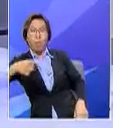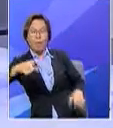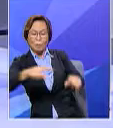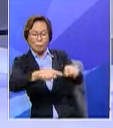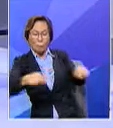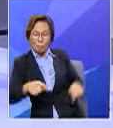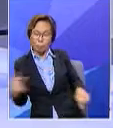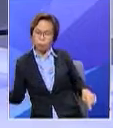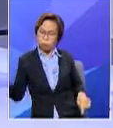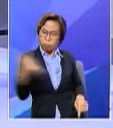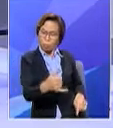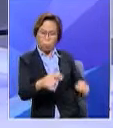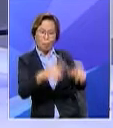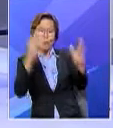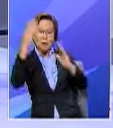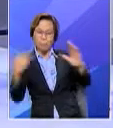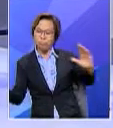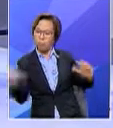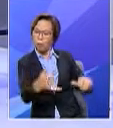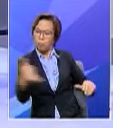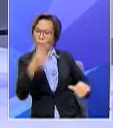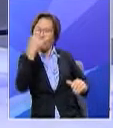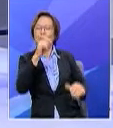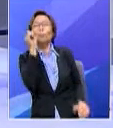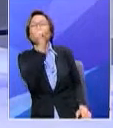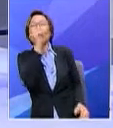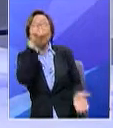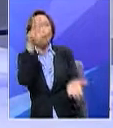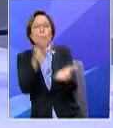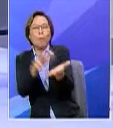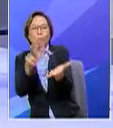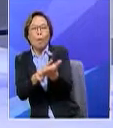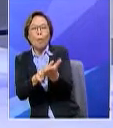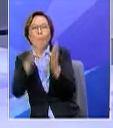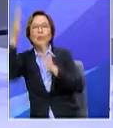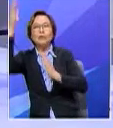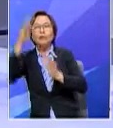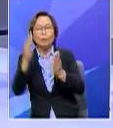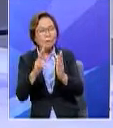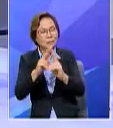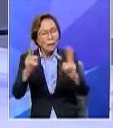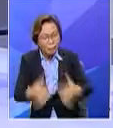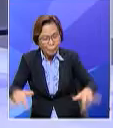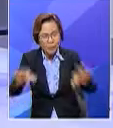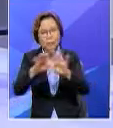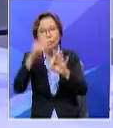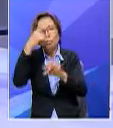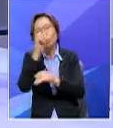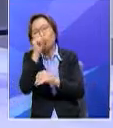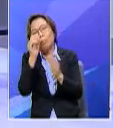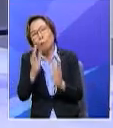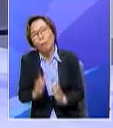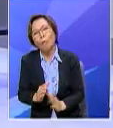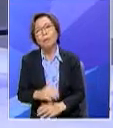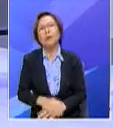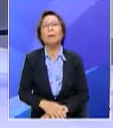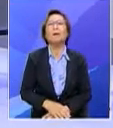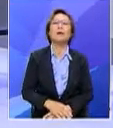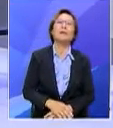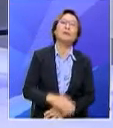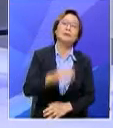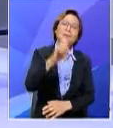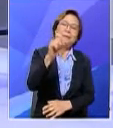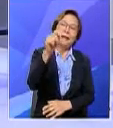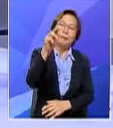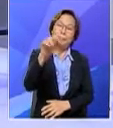untuk datang untuk buat persembahan kerana recognition crowd Malaysia itu sangat penting bagi mereka jadi kita boleh tengok dulu sebelum ini Mahir Zin datang Sami